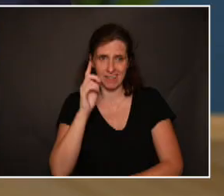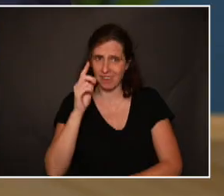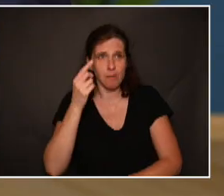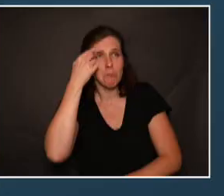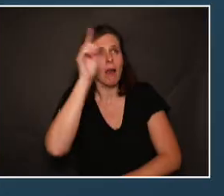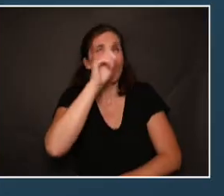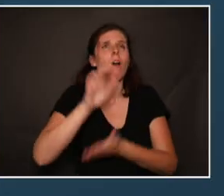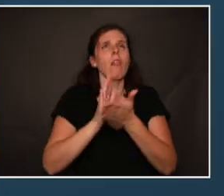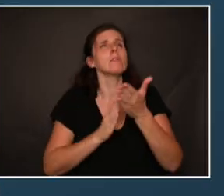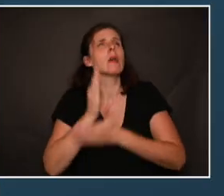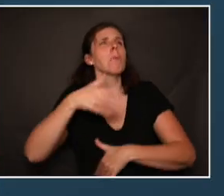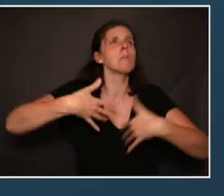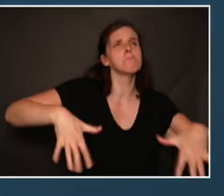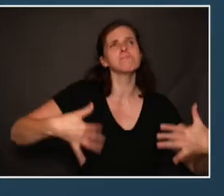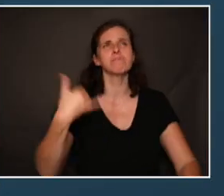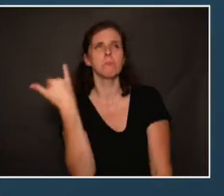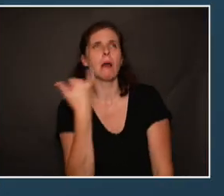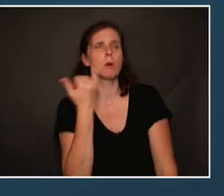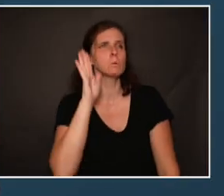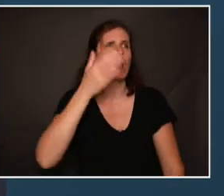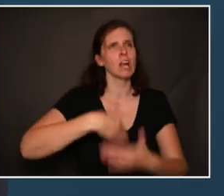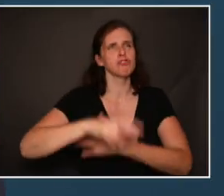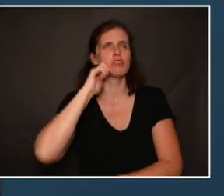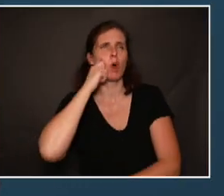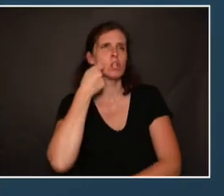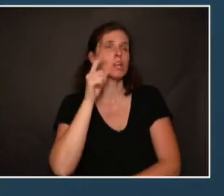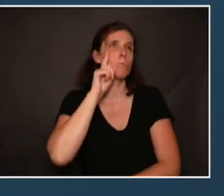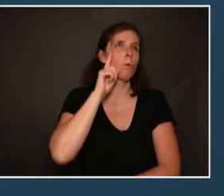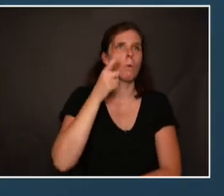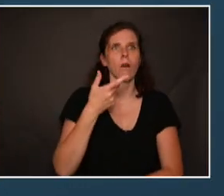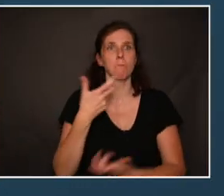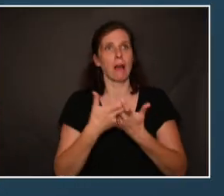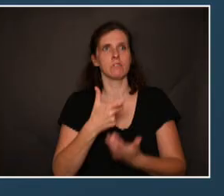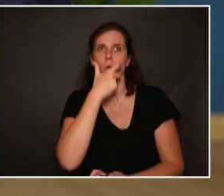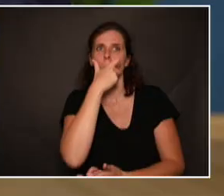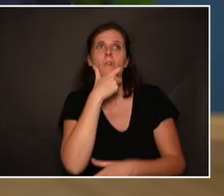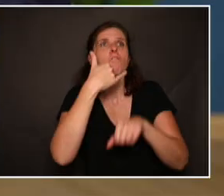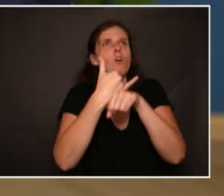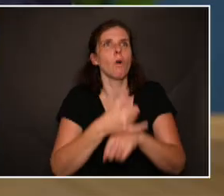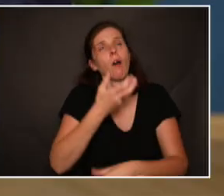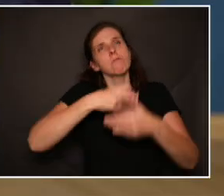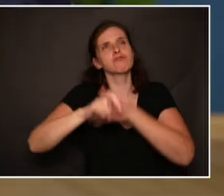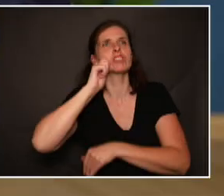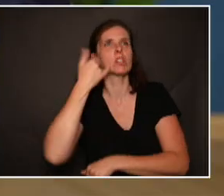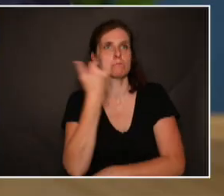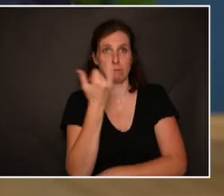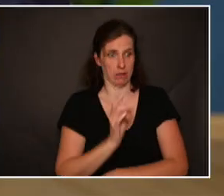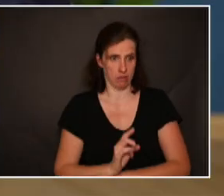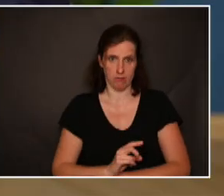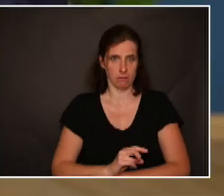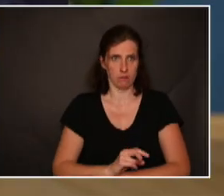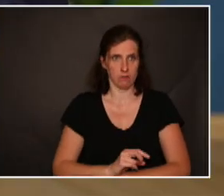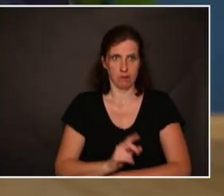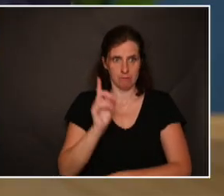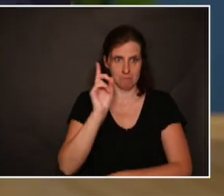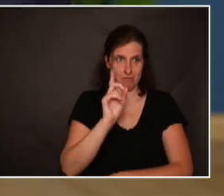un certain âge, on n'a plus besoin d'aller chez le dentiste ou parce qu'on est porteur d'une prothèse dentaire, on n'a plus besoin d'aller chez le dentiste parce qu'il n'y a